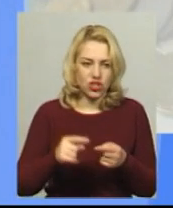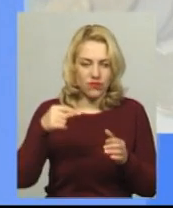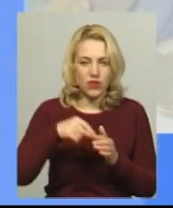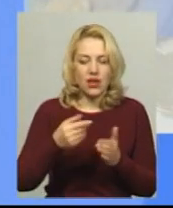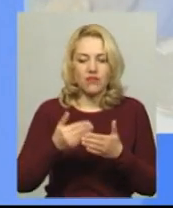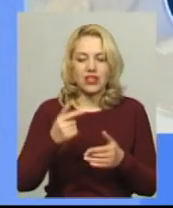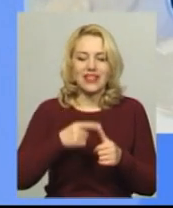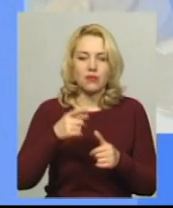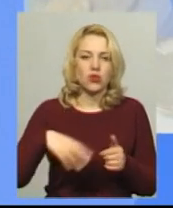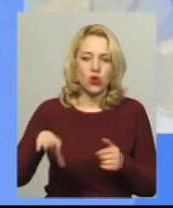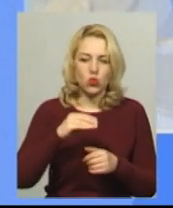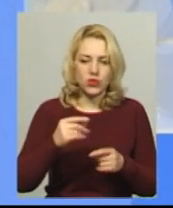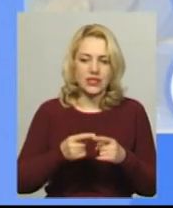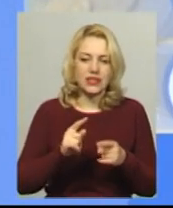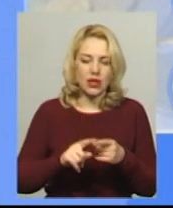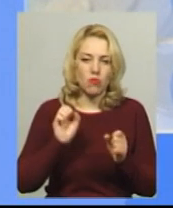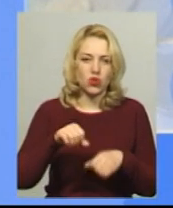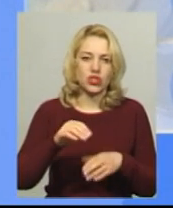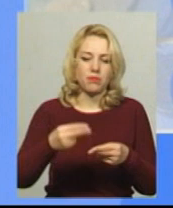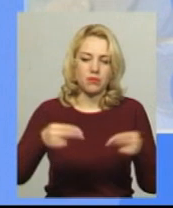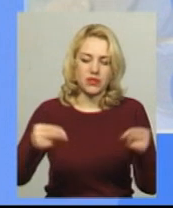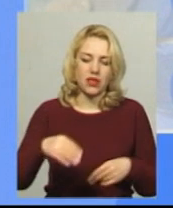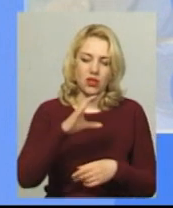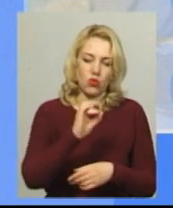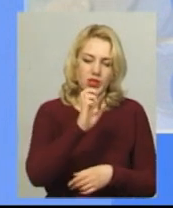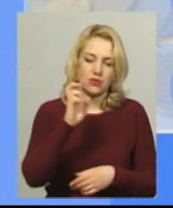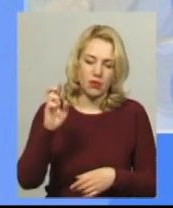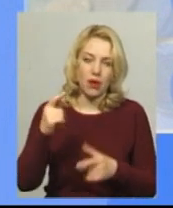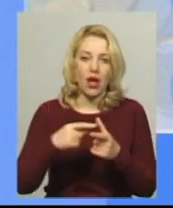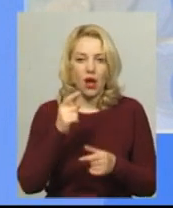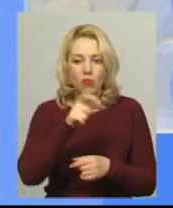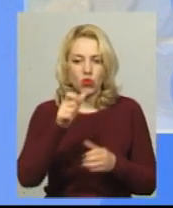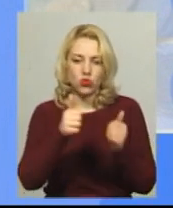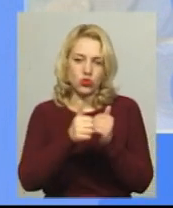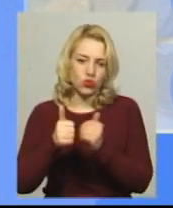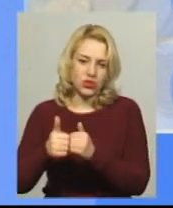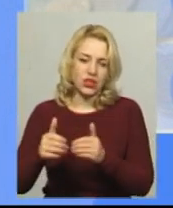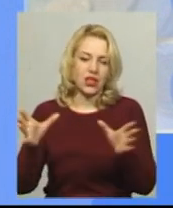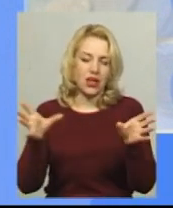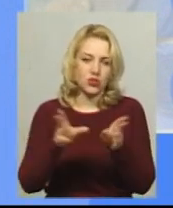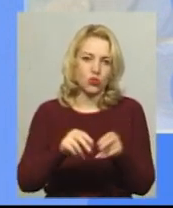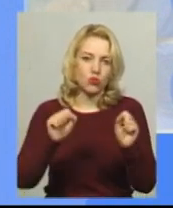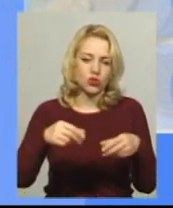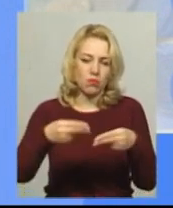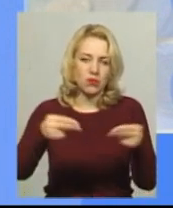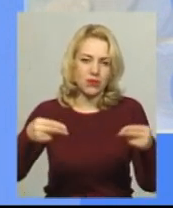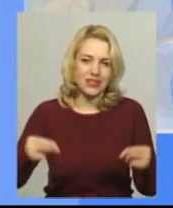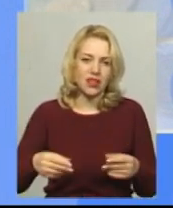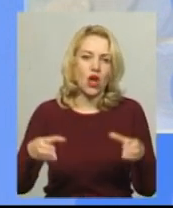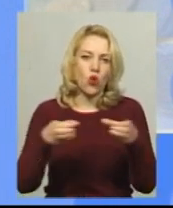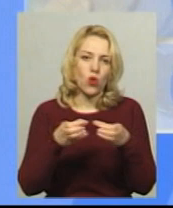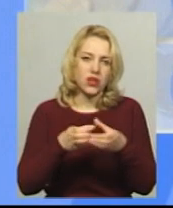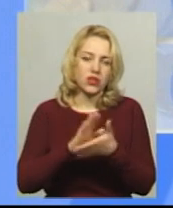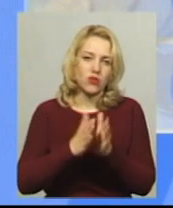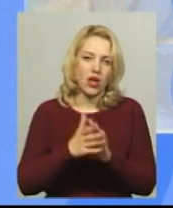імені усіх мешканців може укласти ОСББ, або ж сусіди разом можуть підписати один колективний договір. Також власник квартири може